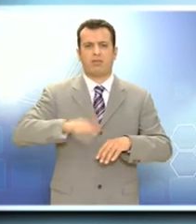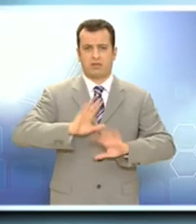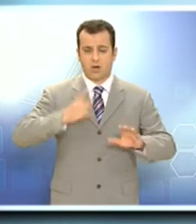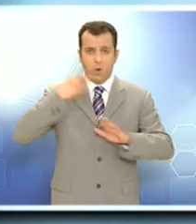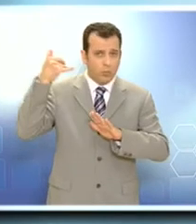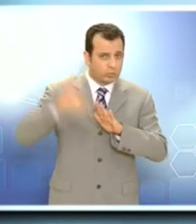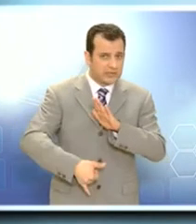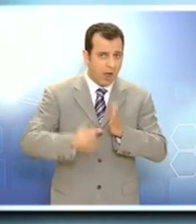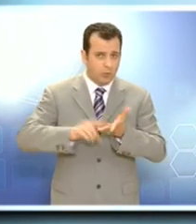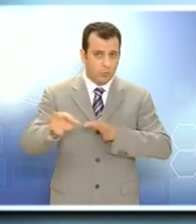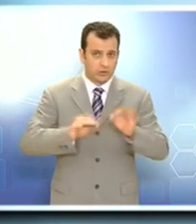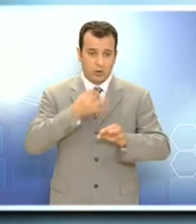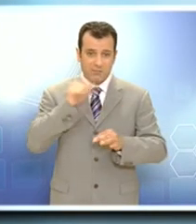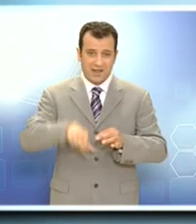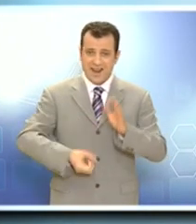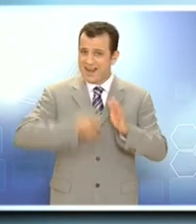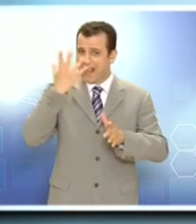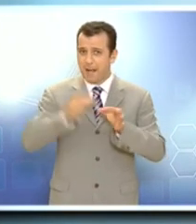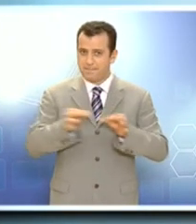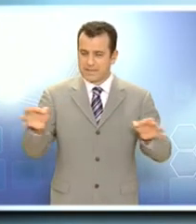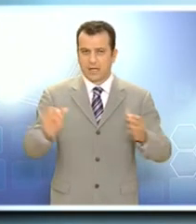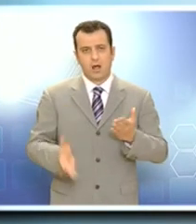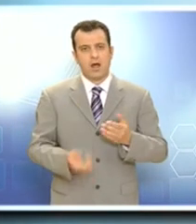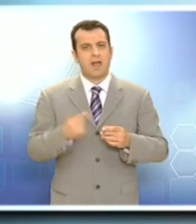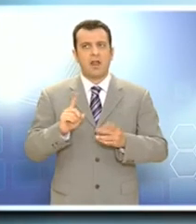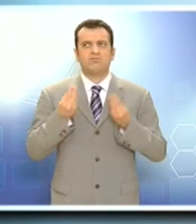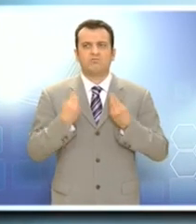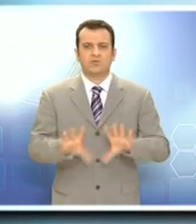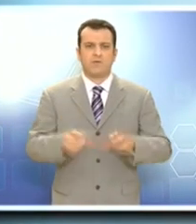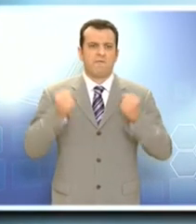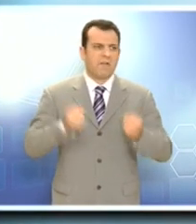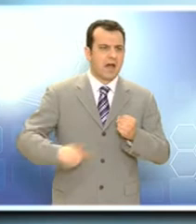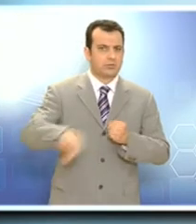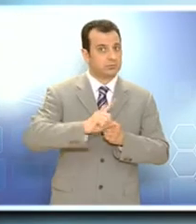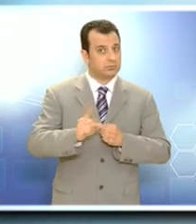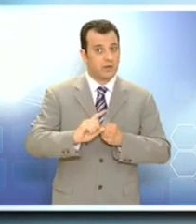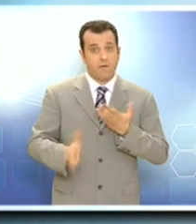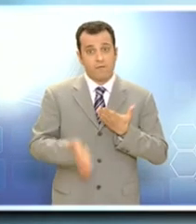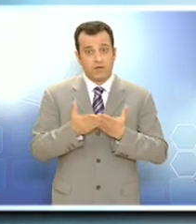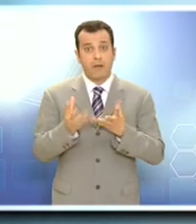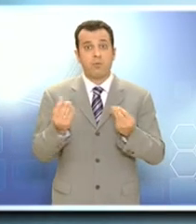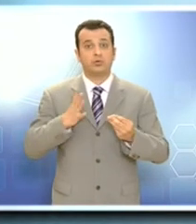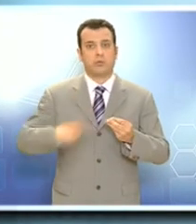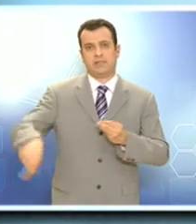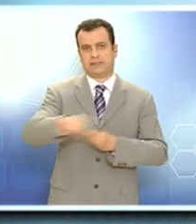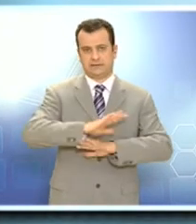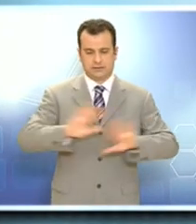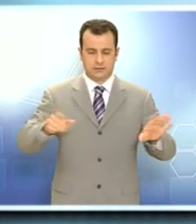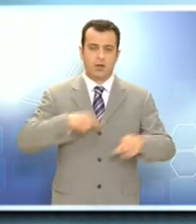υποστήριξε ότι τα μέτρα που προβλέπονται όχι μόνο δεν είναι επαχθή, αλλά θα ανακουφίσουν και μεγάλη μερίδα συμπολιτών μας.